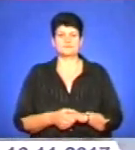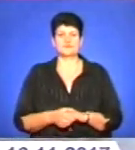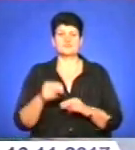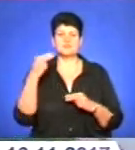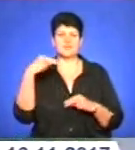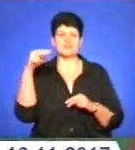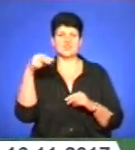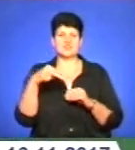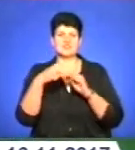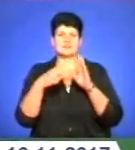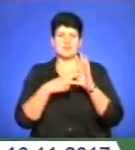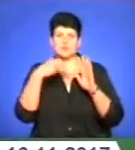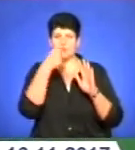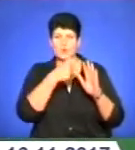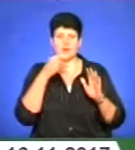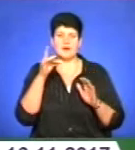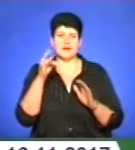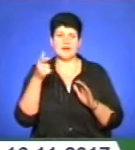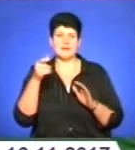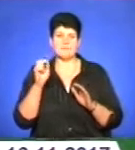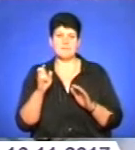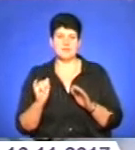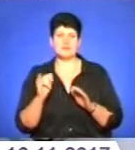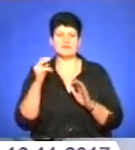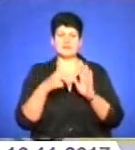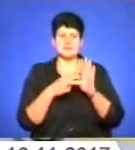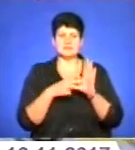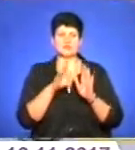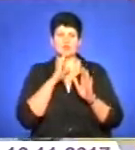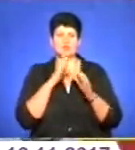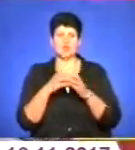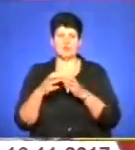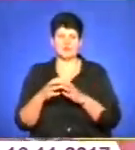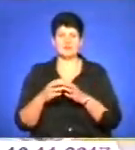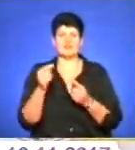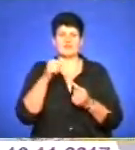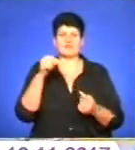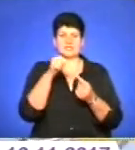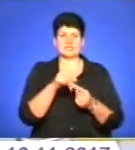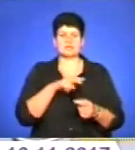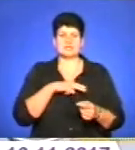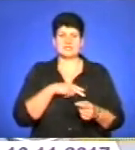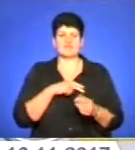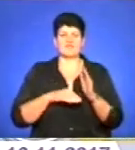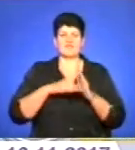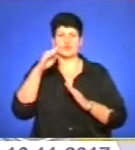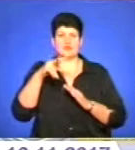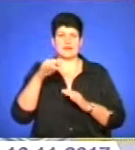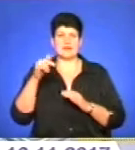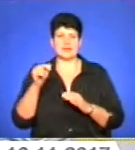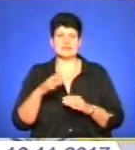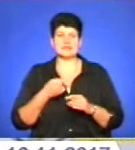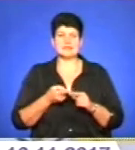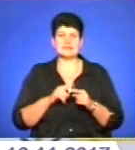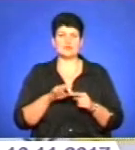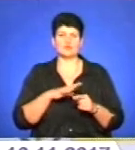чемпіонаті 2017 року з регбі-7 серед жіночих команд визначили призерів вищої ліги. Заключні поєдинки відбулись на Закарпатті у